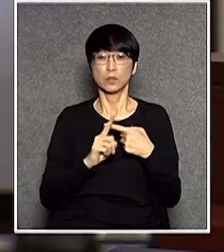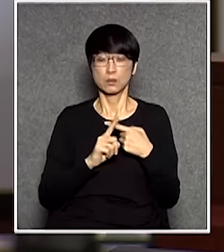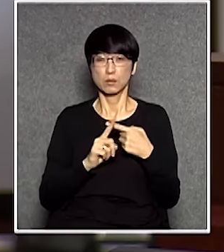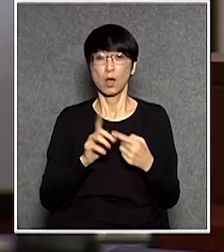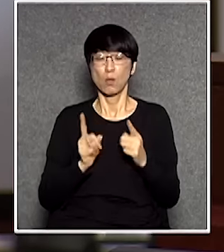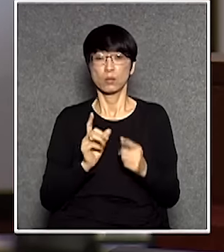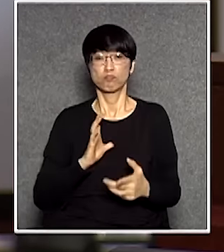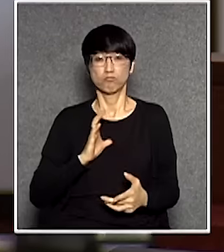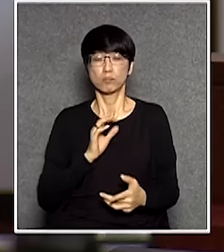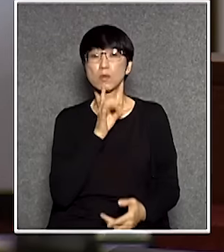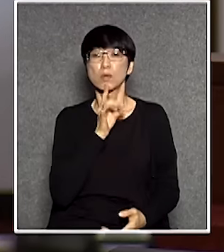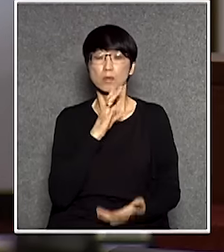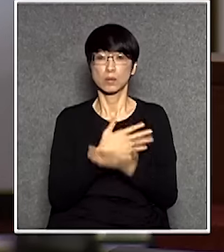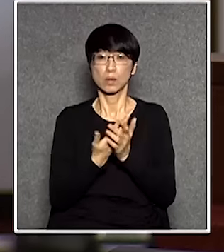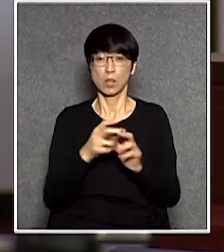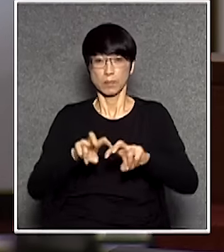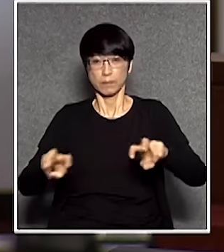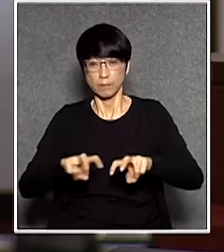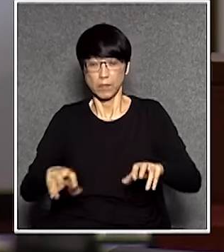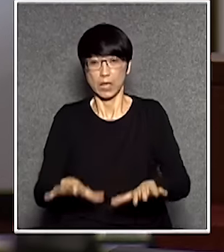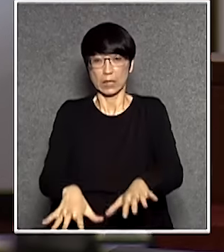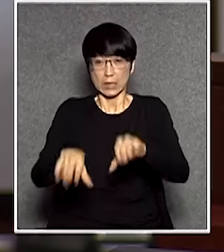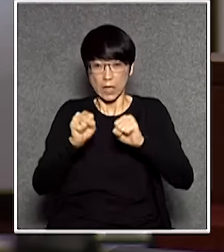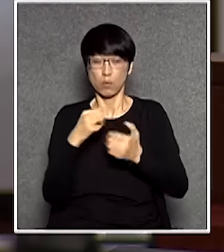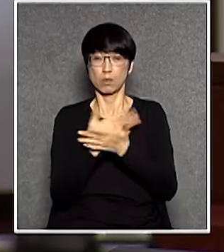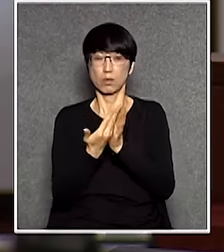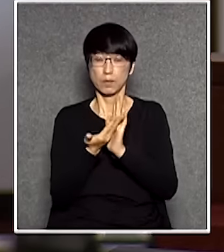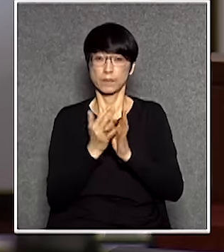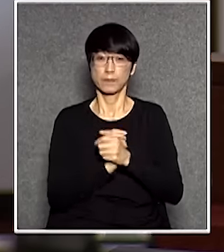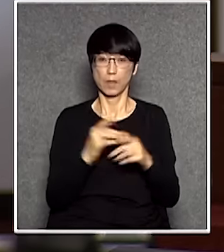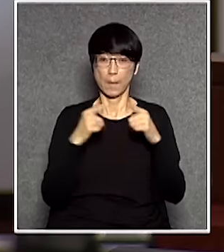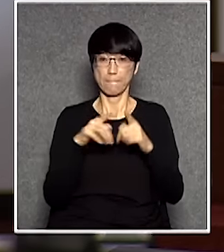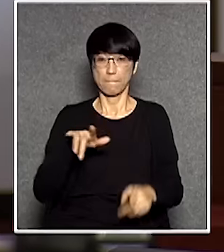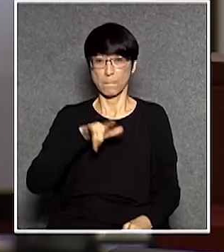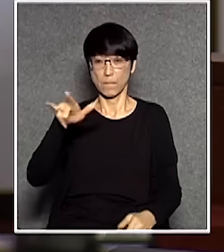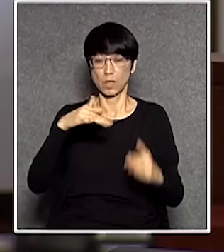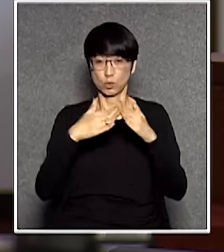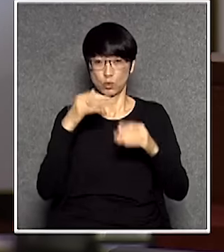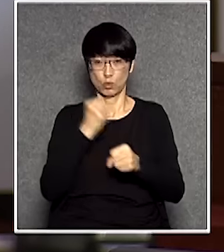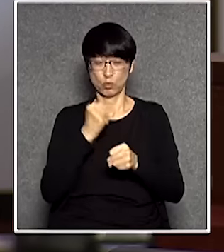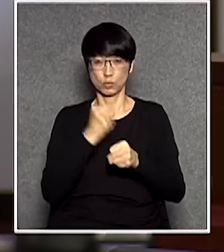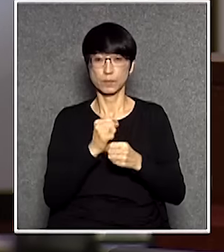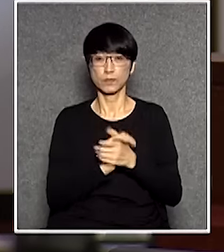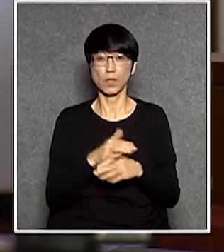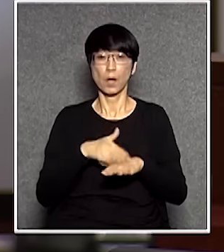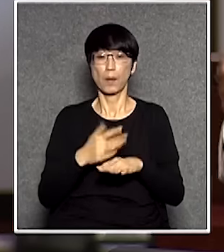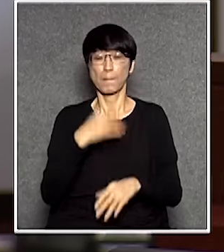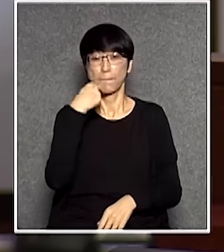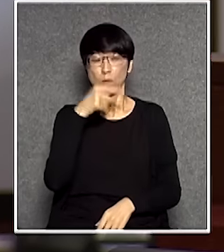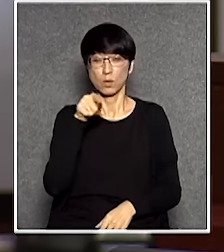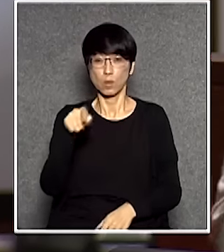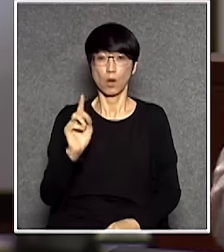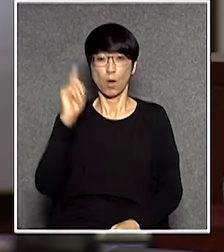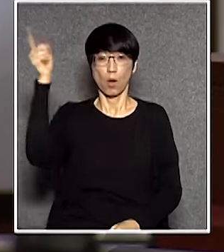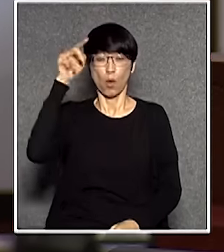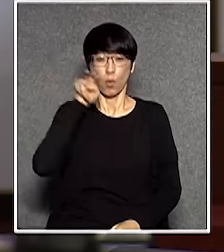的時候負責協調搜索和救援行動這個是民航處的工作我剛才提出那個所謂空管